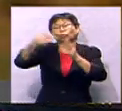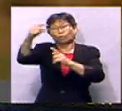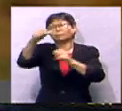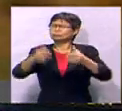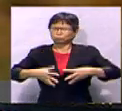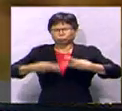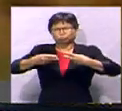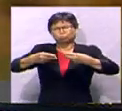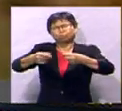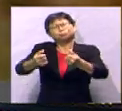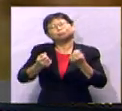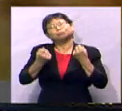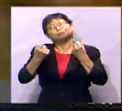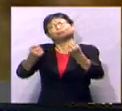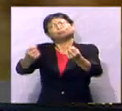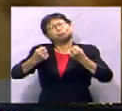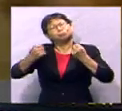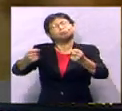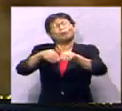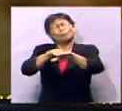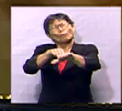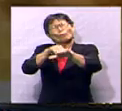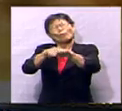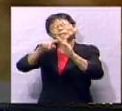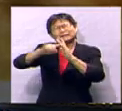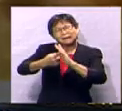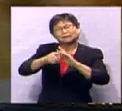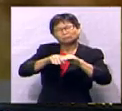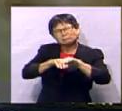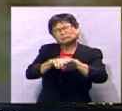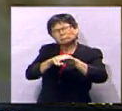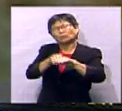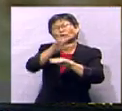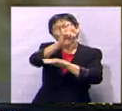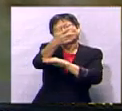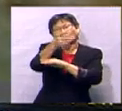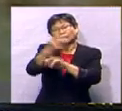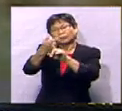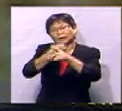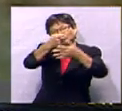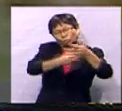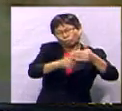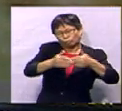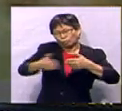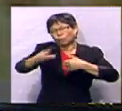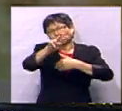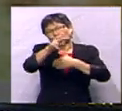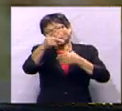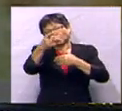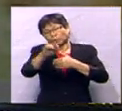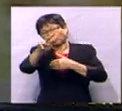lancar. Namun dikemikian, kesesakan mula 10km daripada Pelazato ini, iaitu kilometer 25,